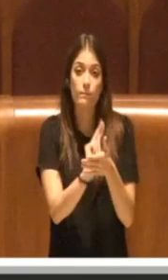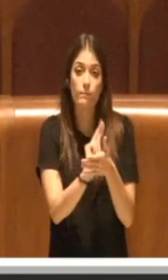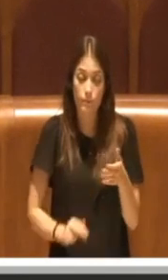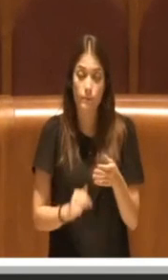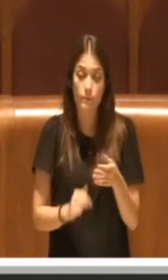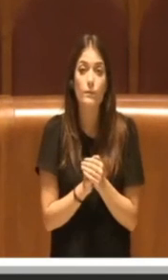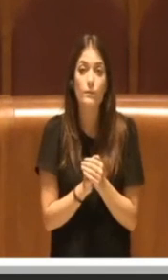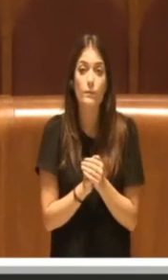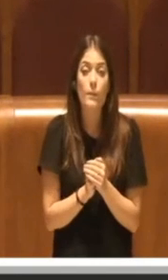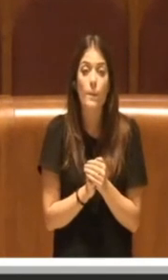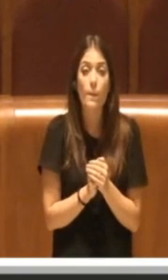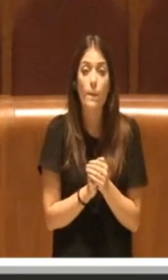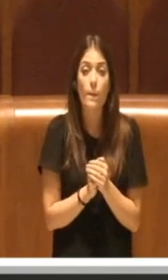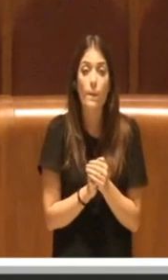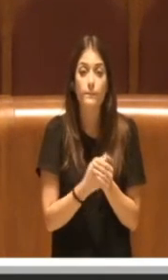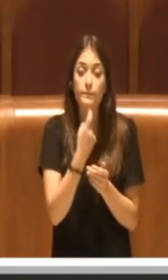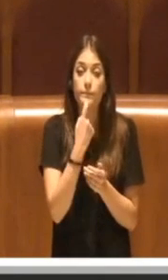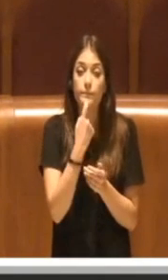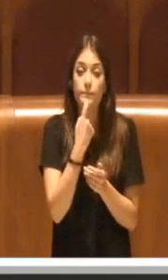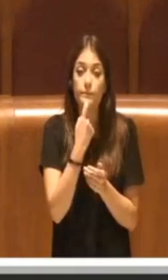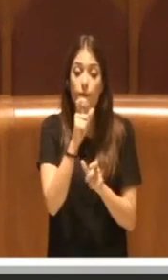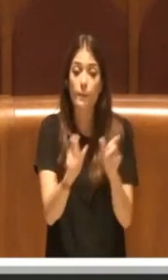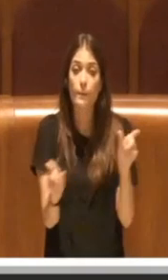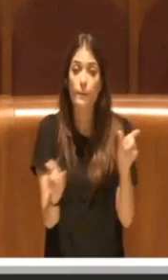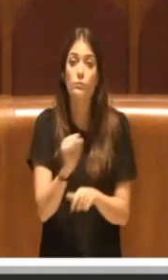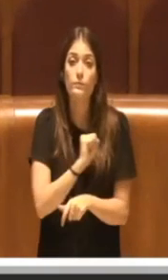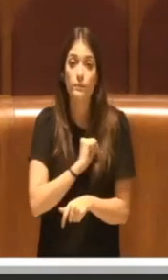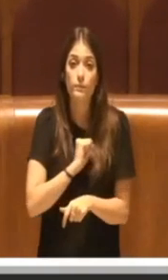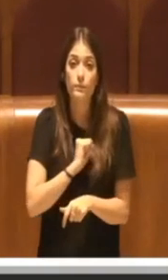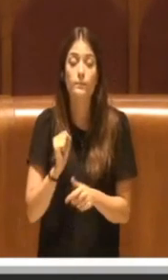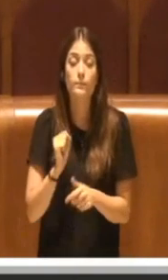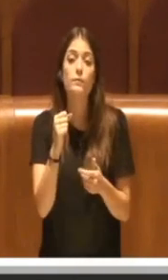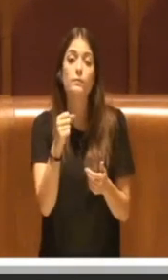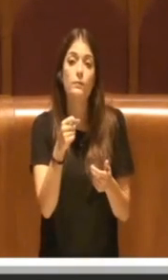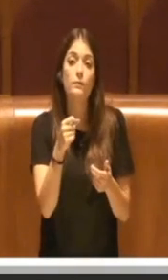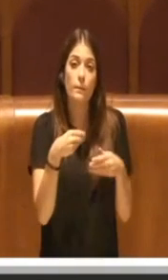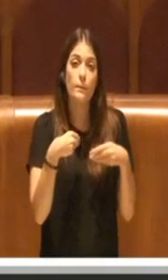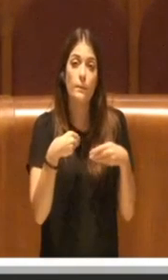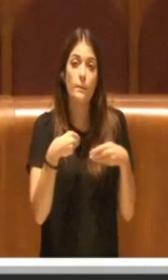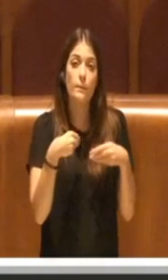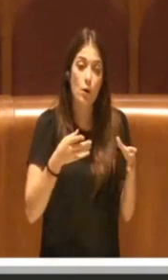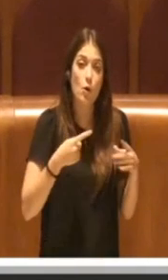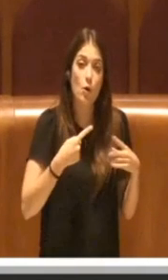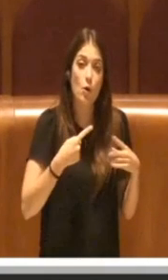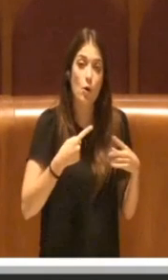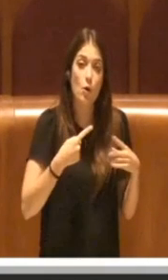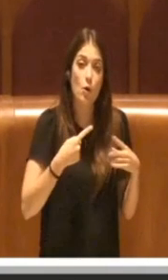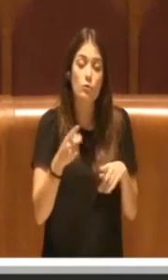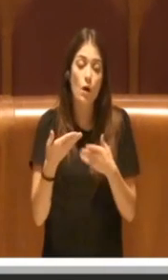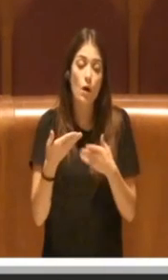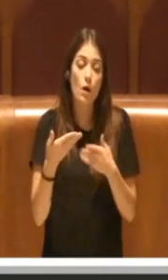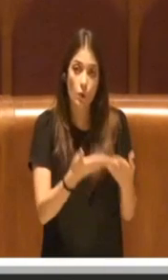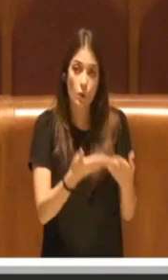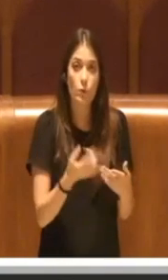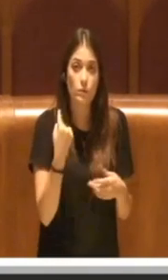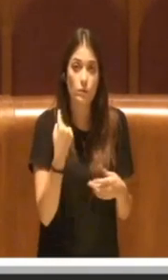E tutti coloro che hanno avuto la pazienza di partecipare alle commissioni e di dare il loro contributo.